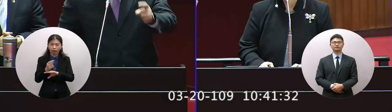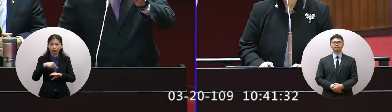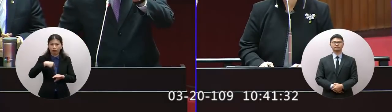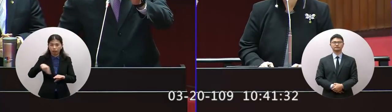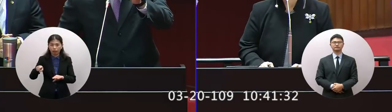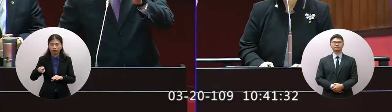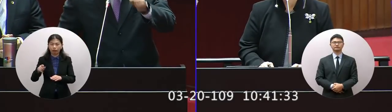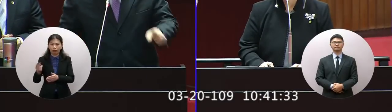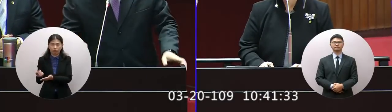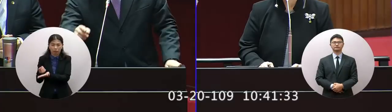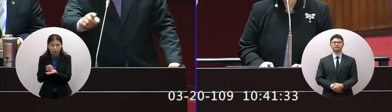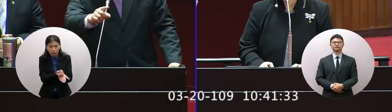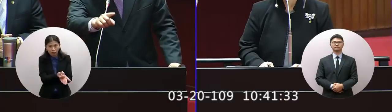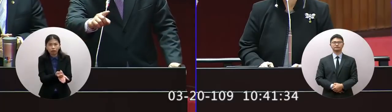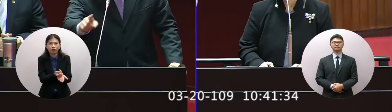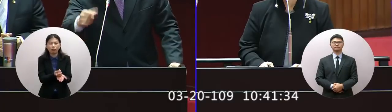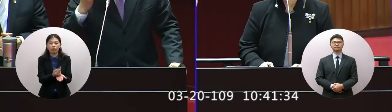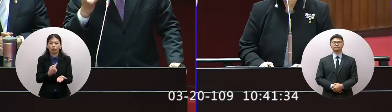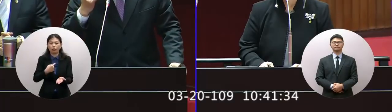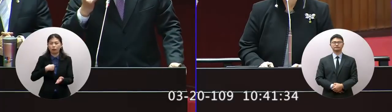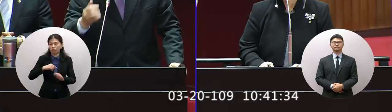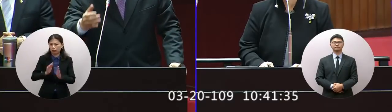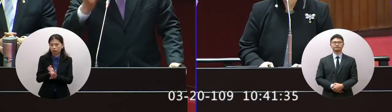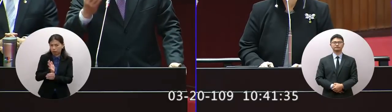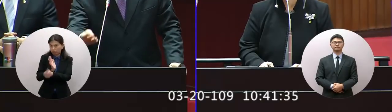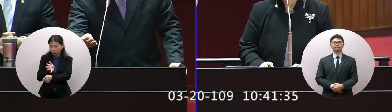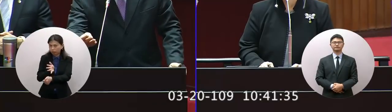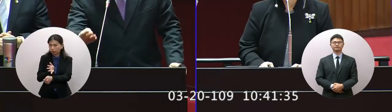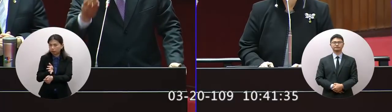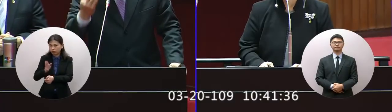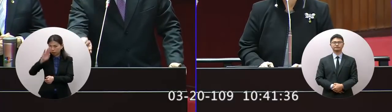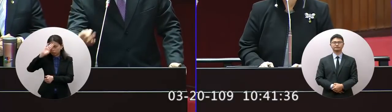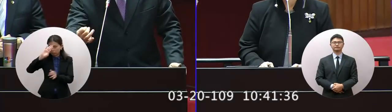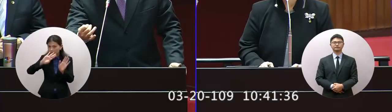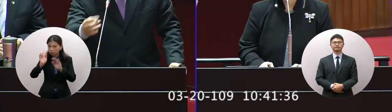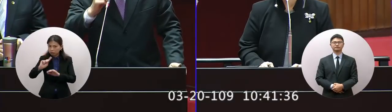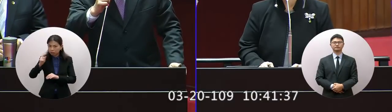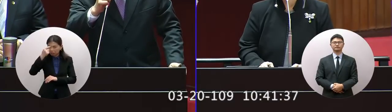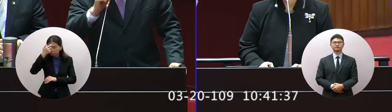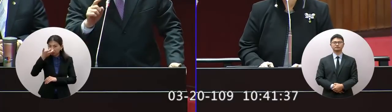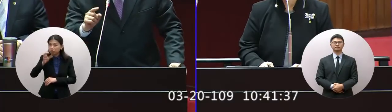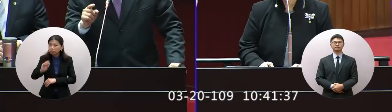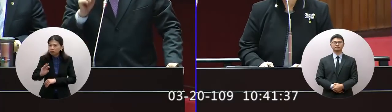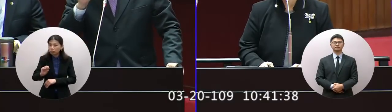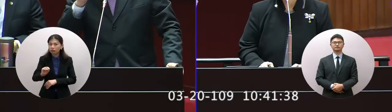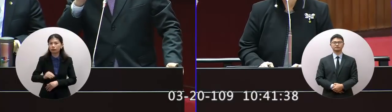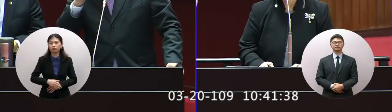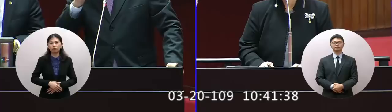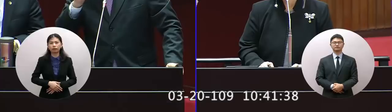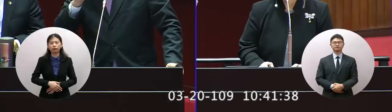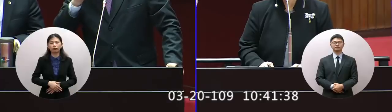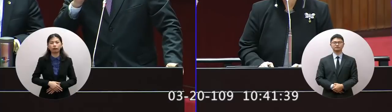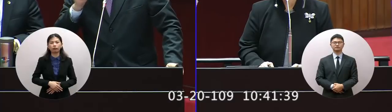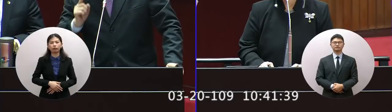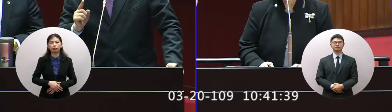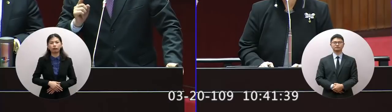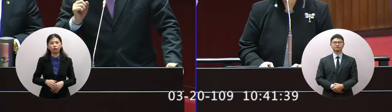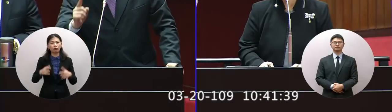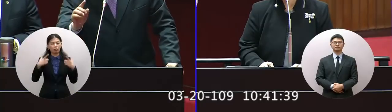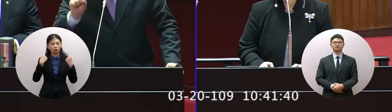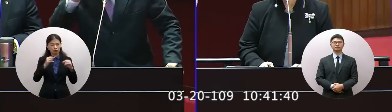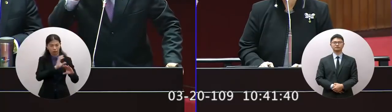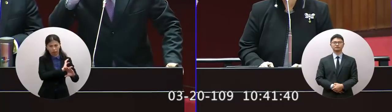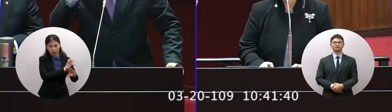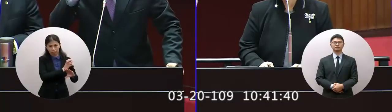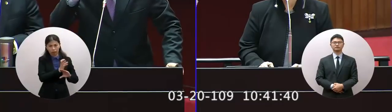救我們第一時間一定要問清楚你到底是什麼情形發生什麼我們現在把這個本來我們救